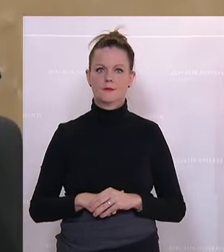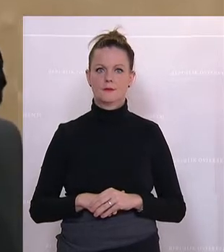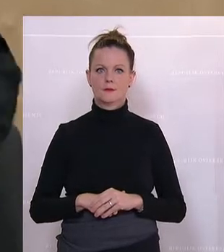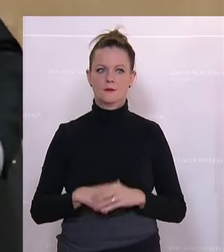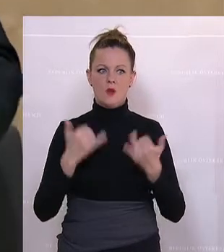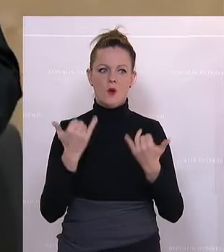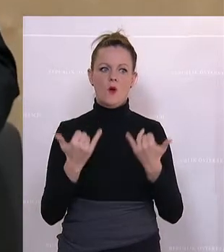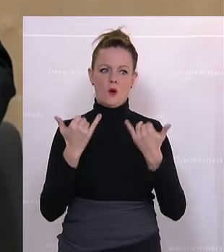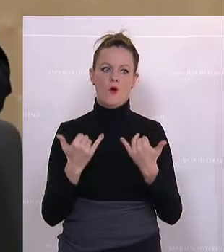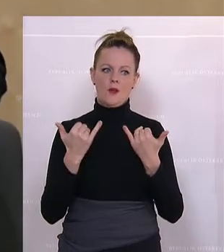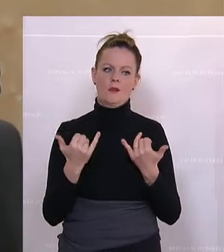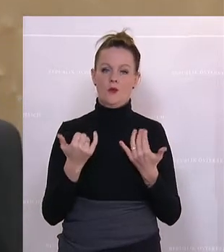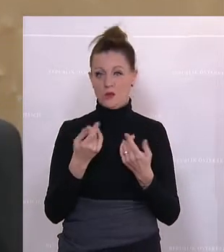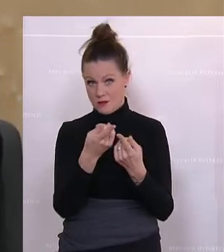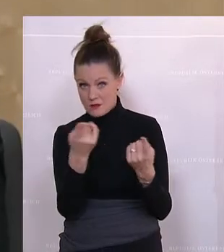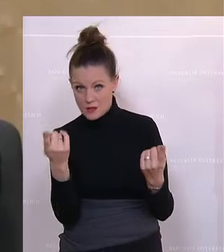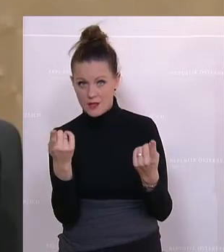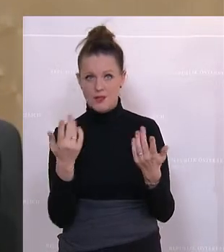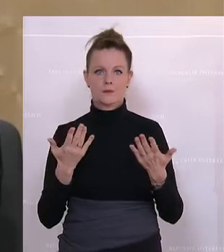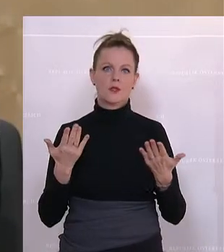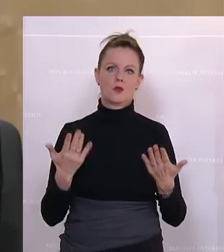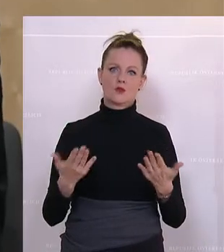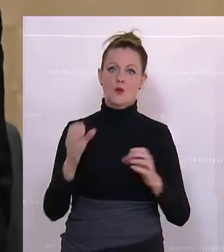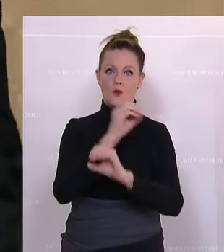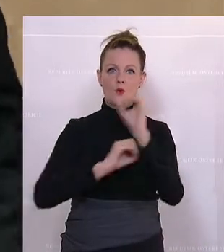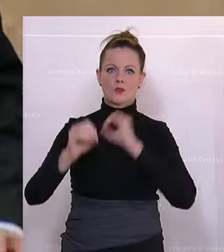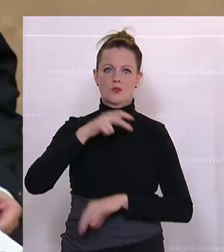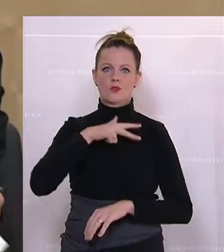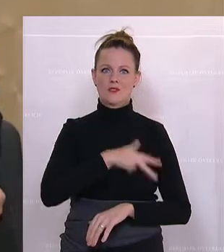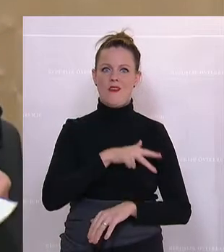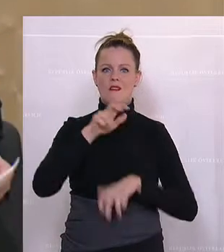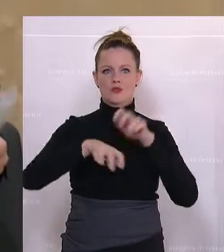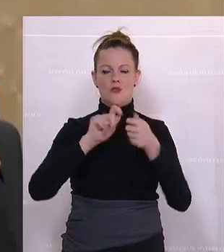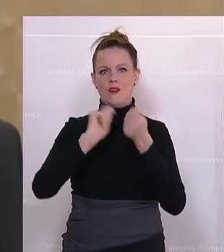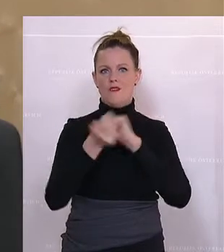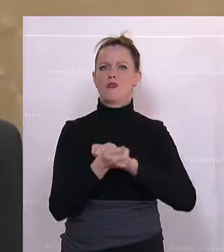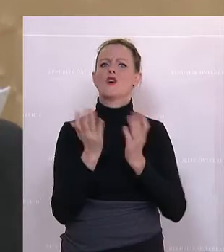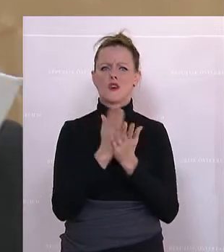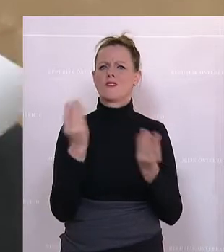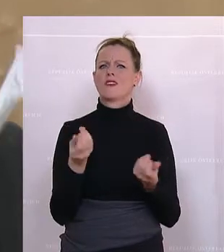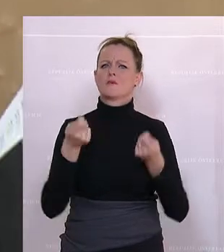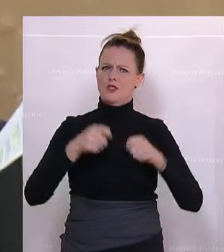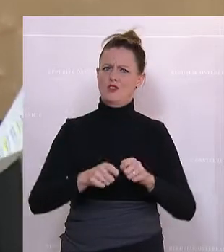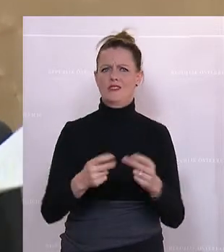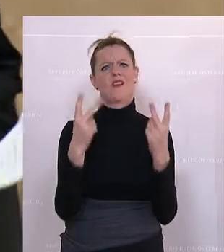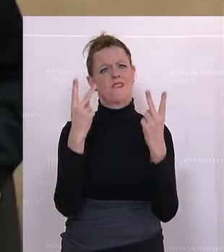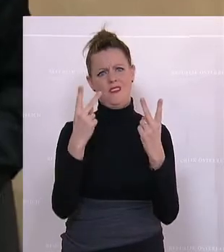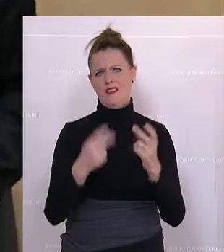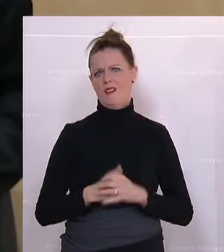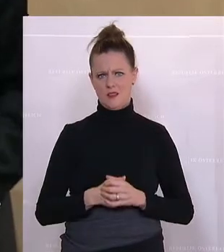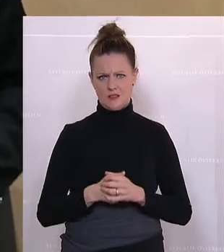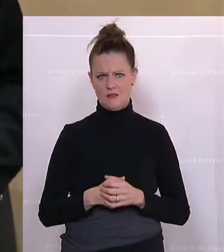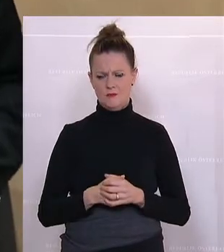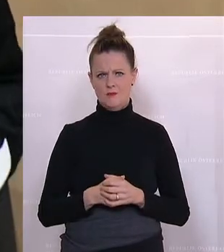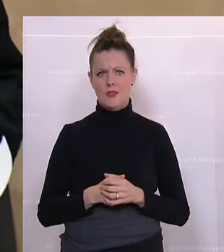wir beschließen hier mit dieser, oder Sie vielmehr, mit dieser ökologisch-sozialen Steuerreform jedenfalls einen Meilenstein. Einige Meilensteine sind